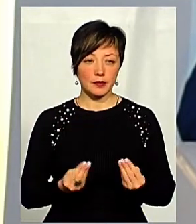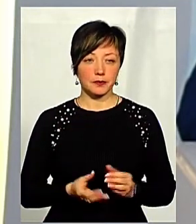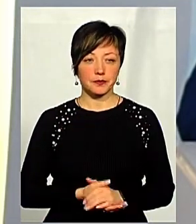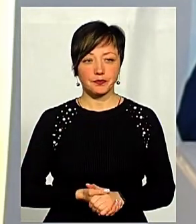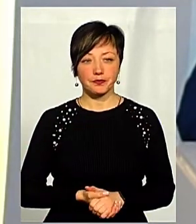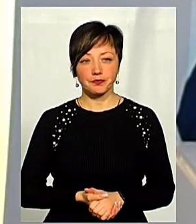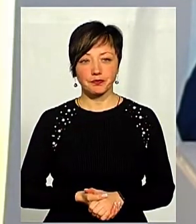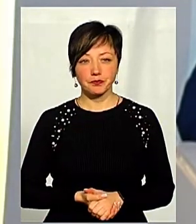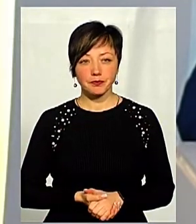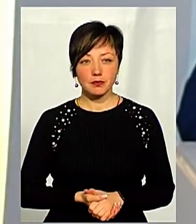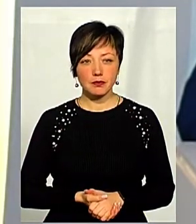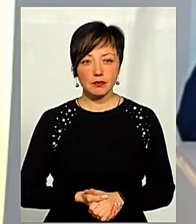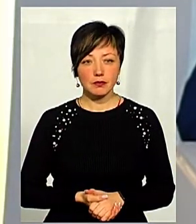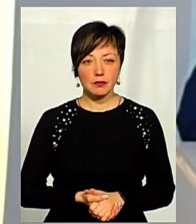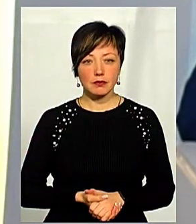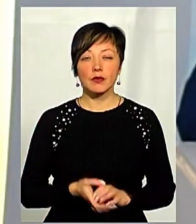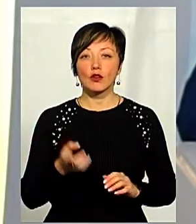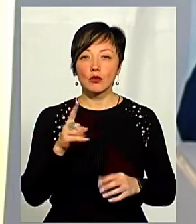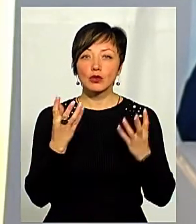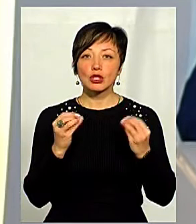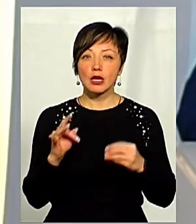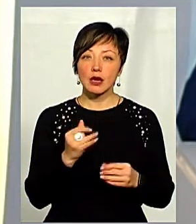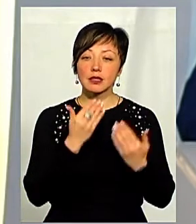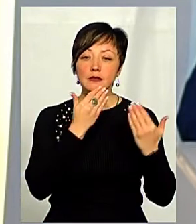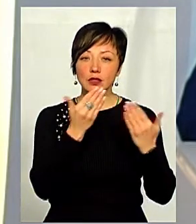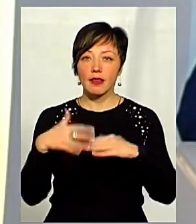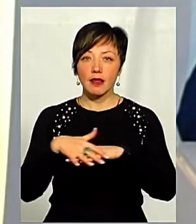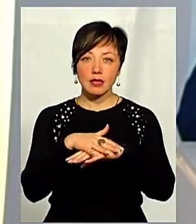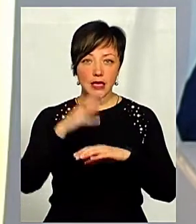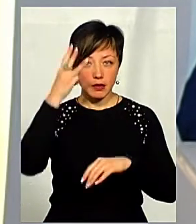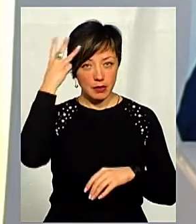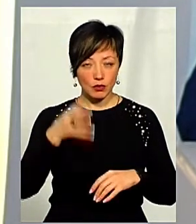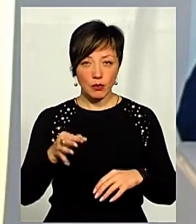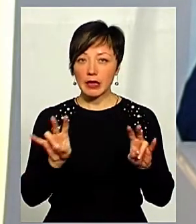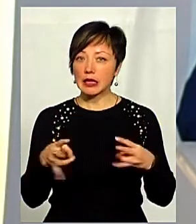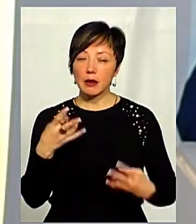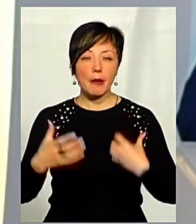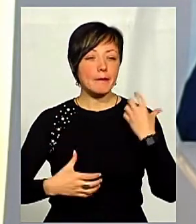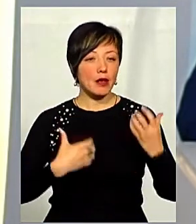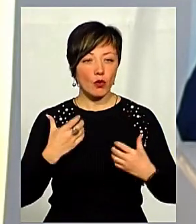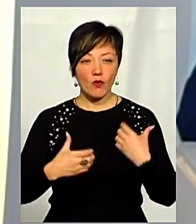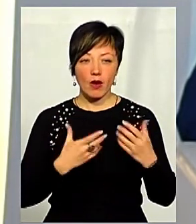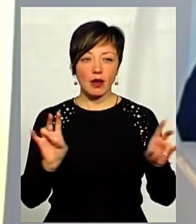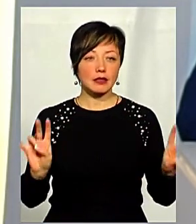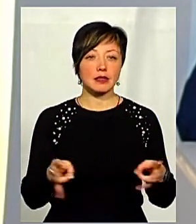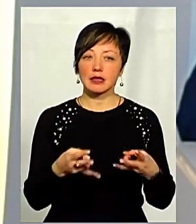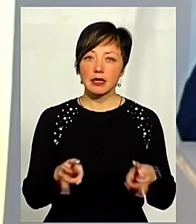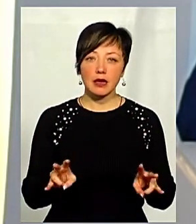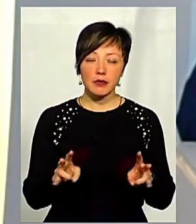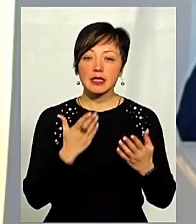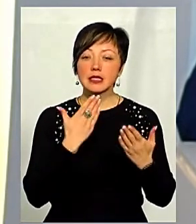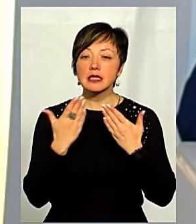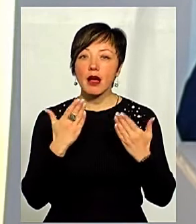протестувати саме коронавірус. Тому ще раз хочу звернутися до населення Хмельницької області. Не треба панікувати. Не треба